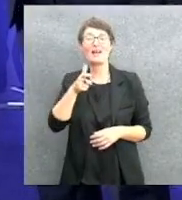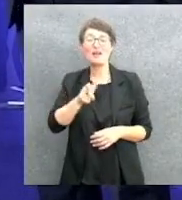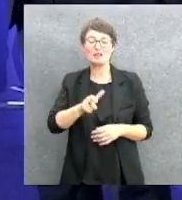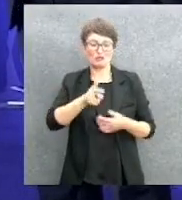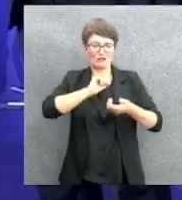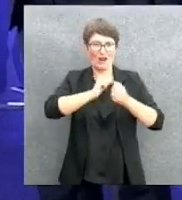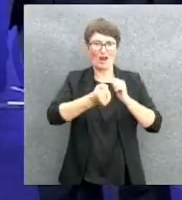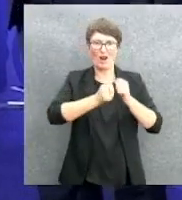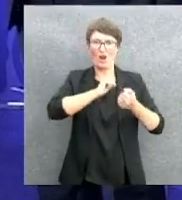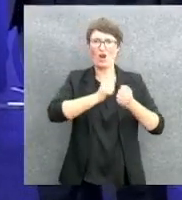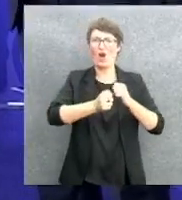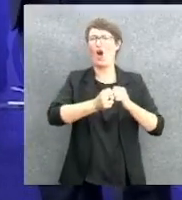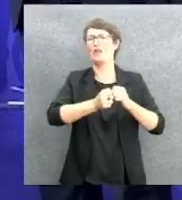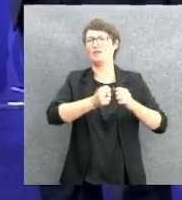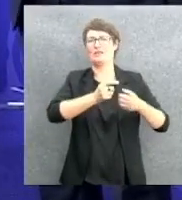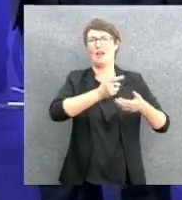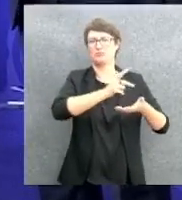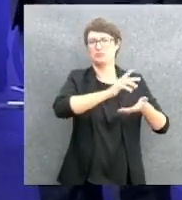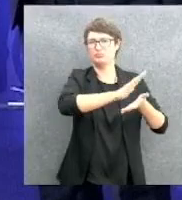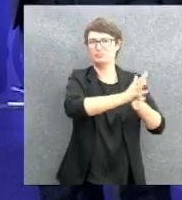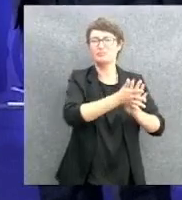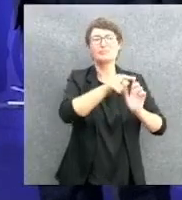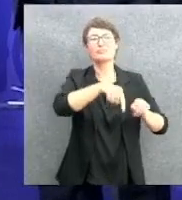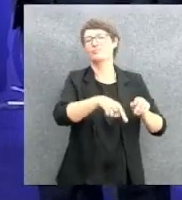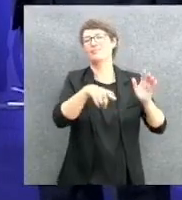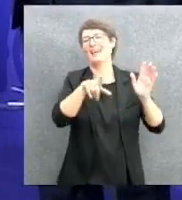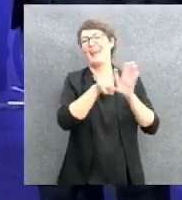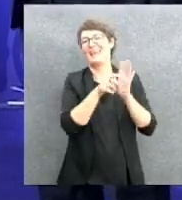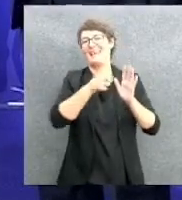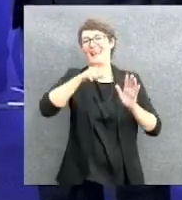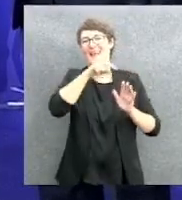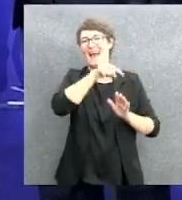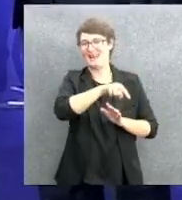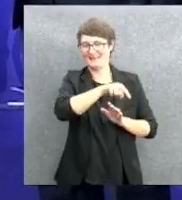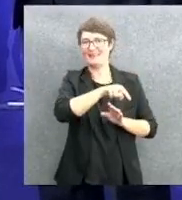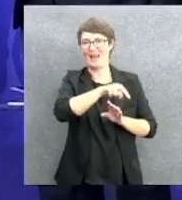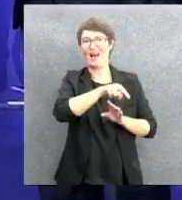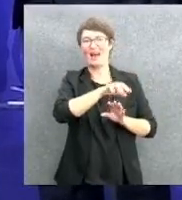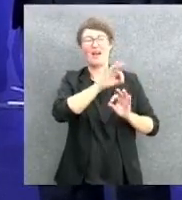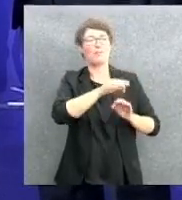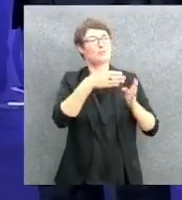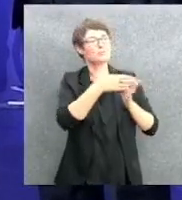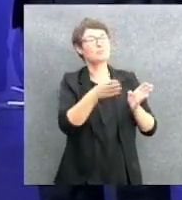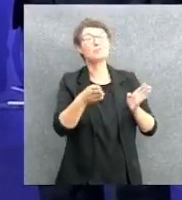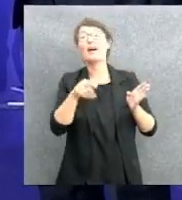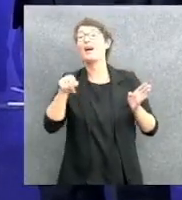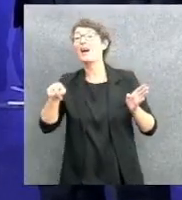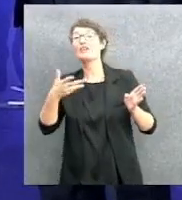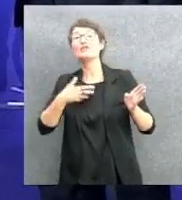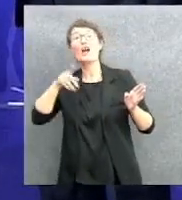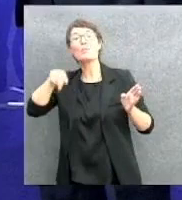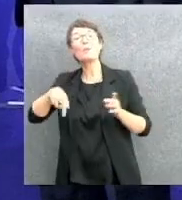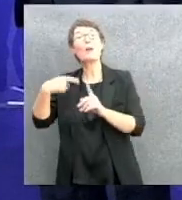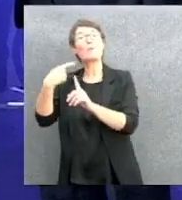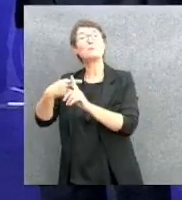repressione contro l'illegalità su tutti i fronti e tutte le frontiere, anche qualcosa di costruttivo, di positivo, che ha